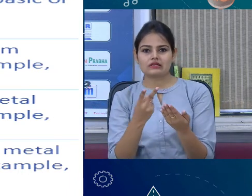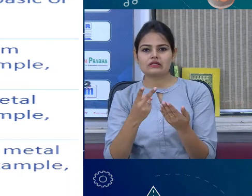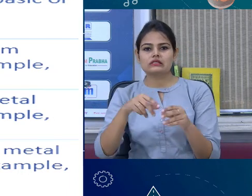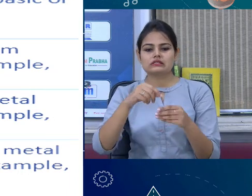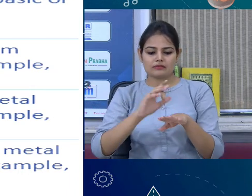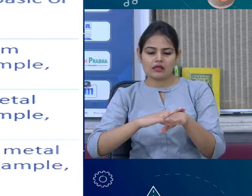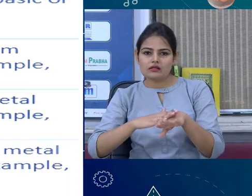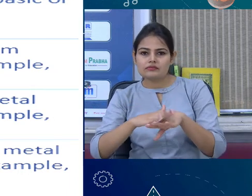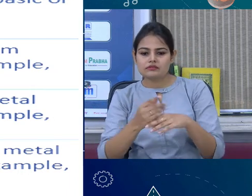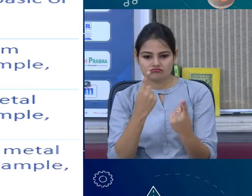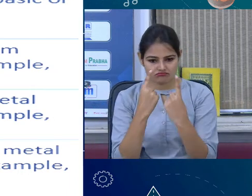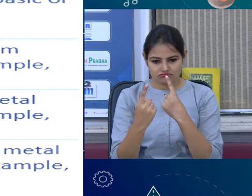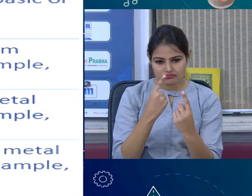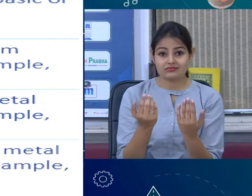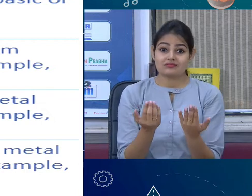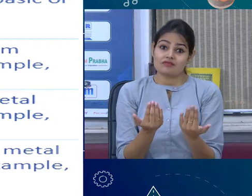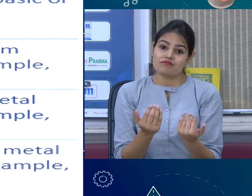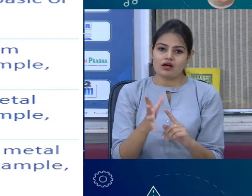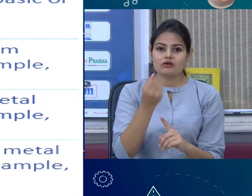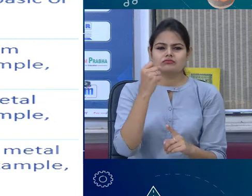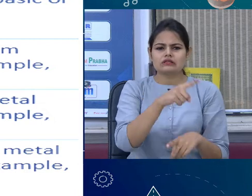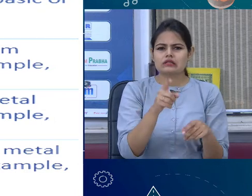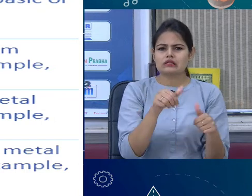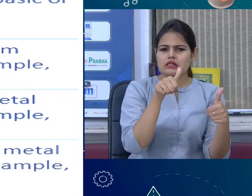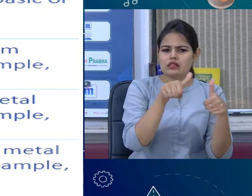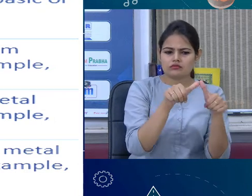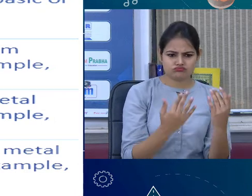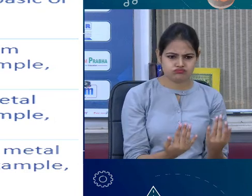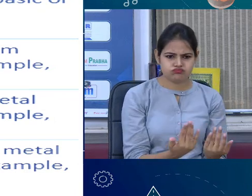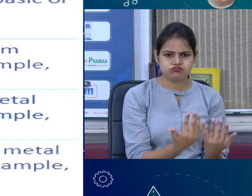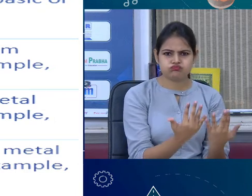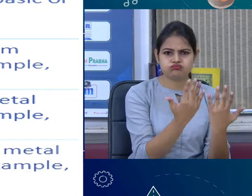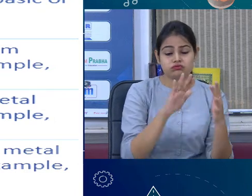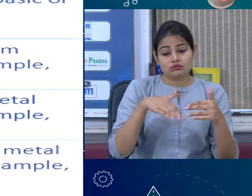हो जाता है, ठीक है, red litmus, if you test it with a basic oxide, it will turn into heat.